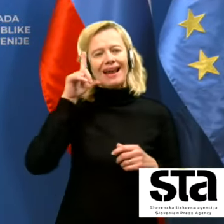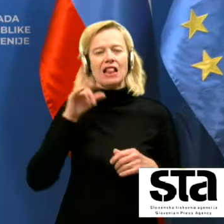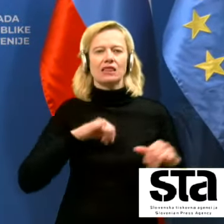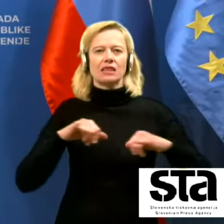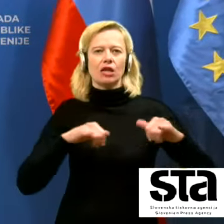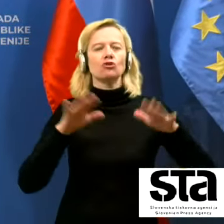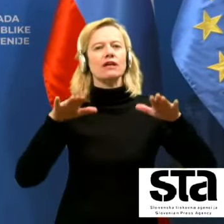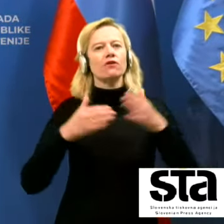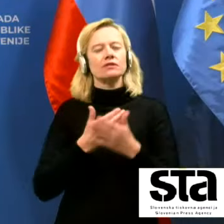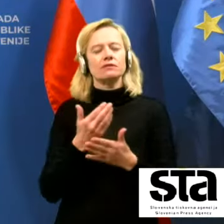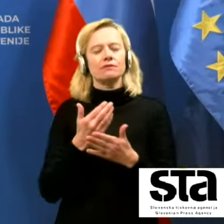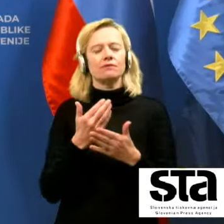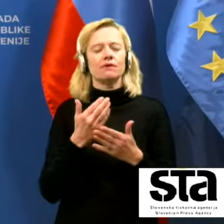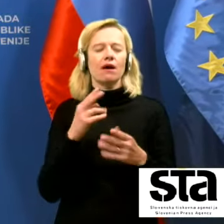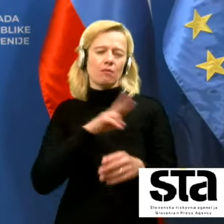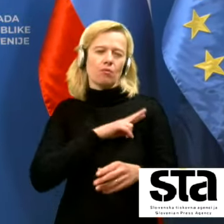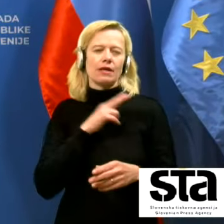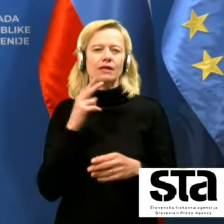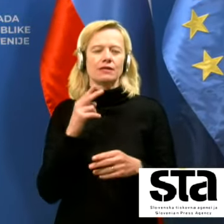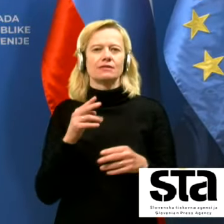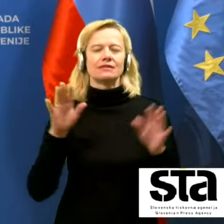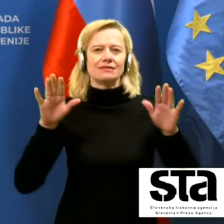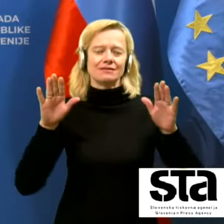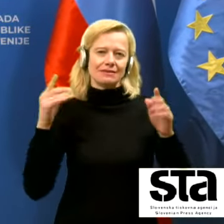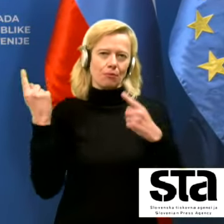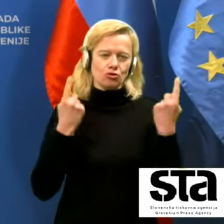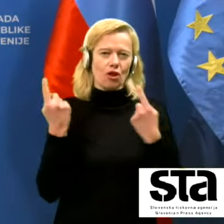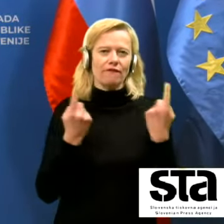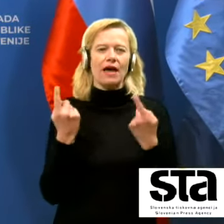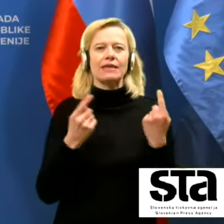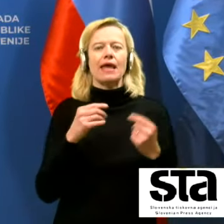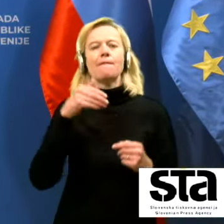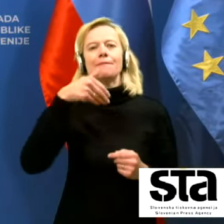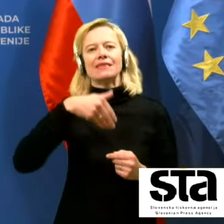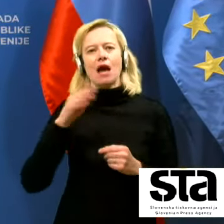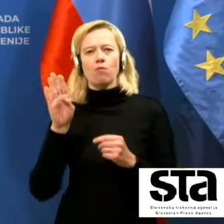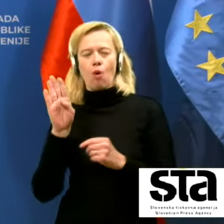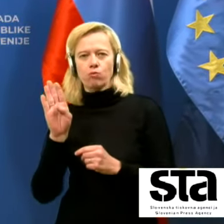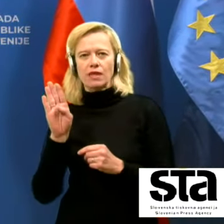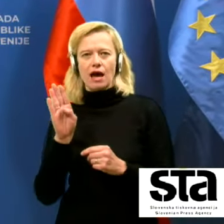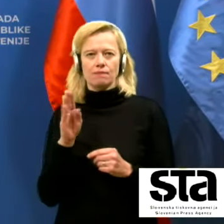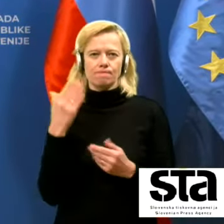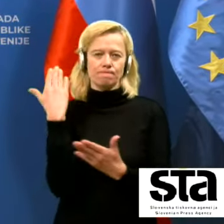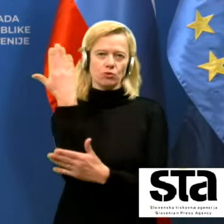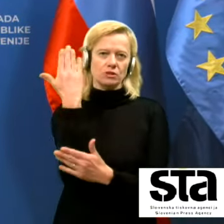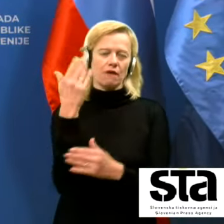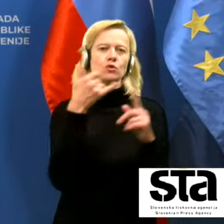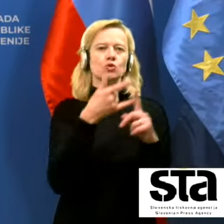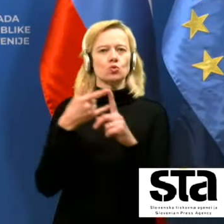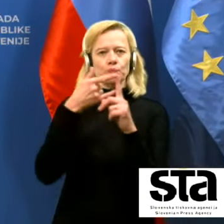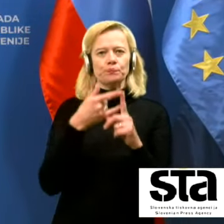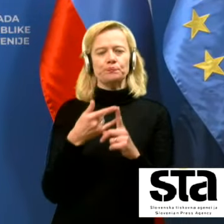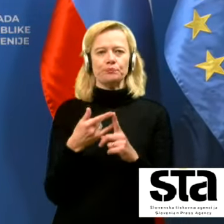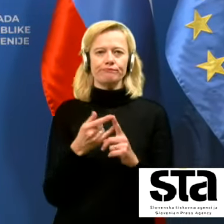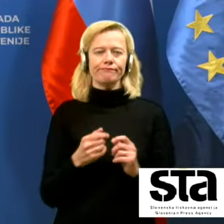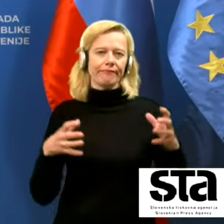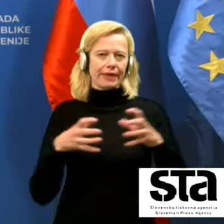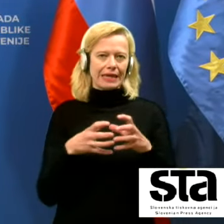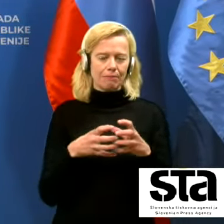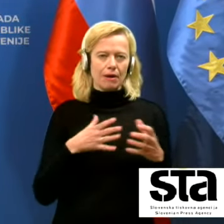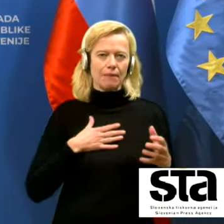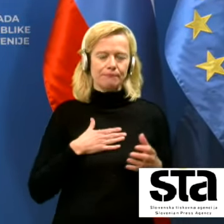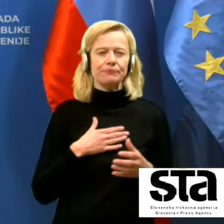Zavoda Republike Slovenije za zaposlovanje, gospod Mitija Bobnar, ki ga pozdravljam na Zoomu, ekipa Ukoma, gospa